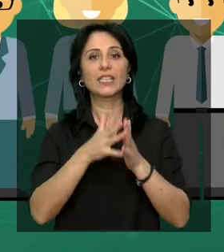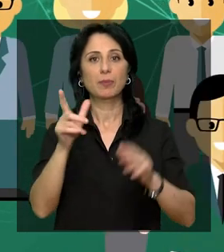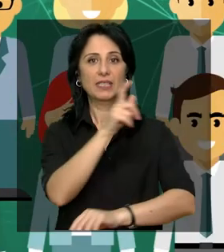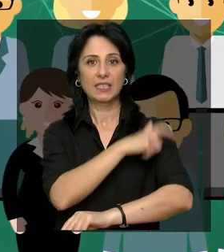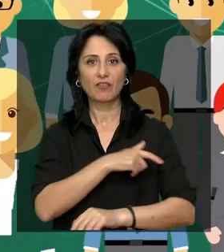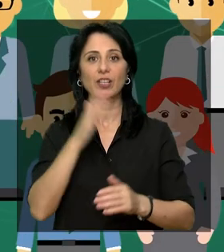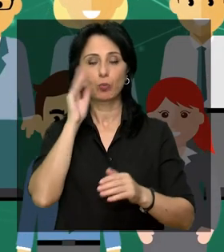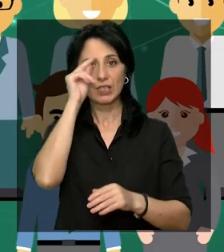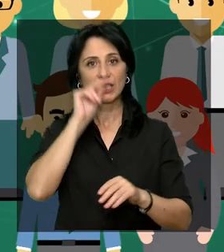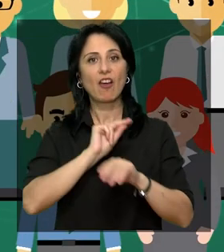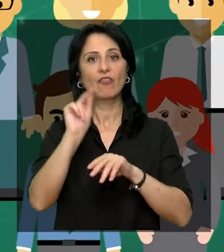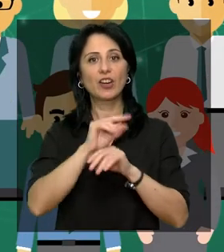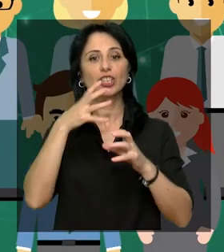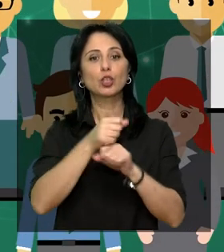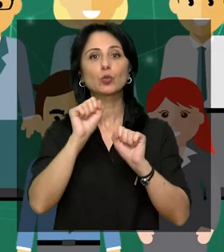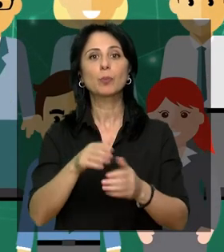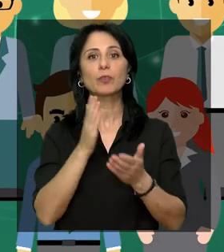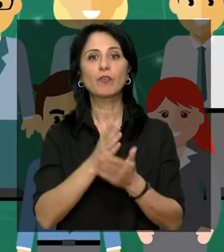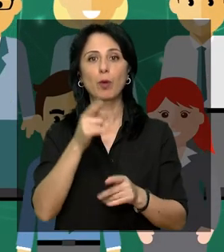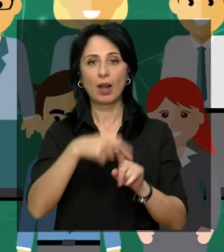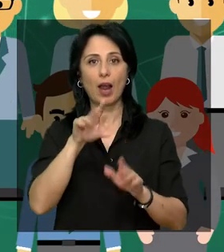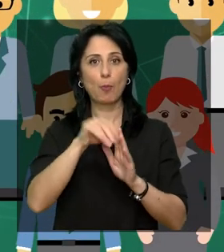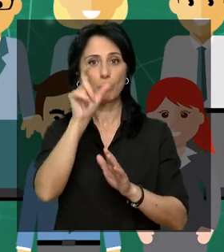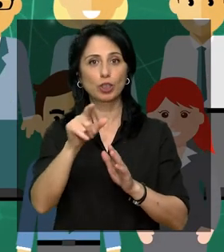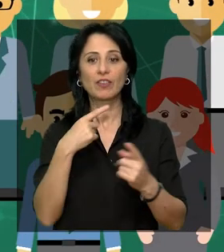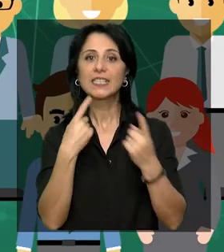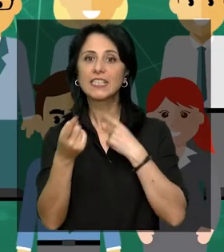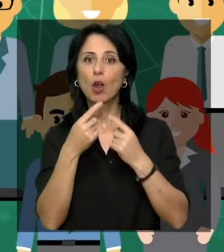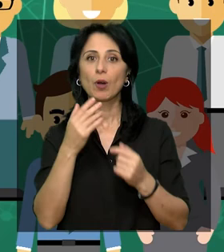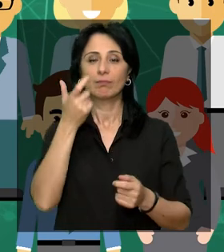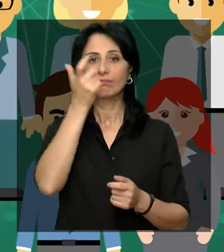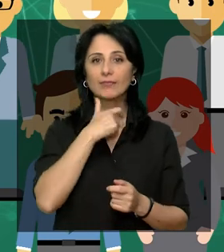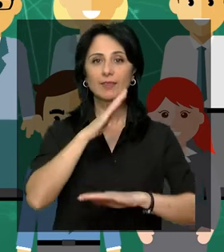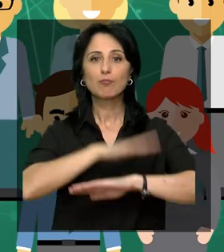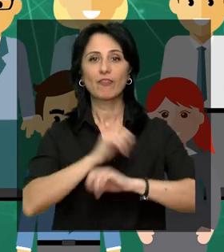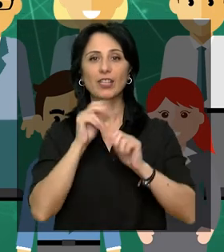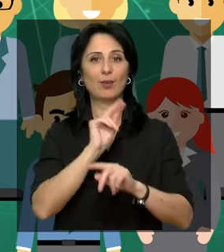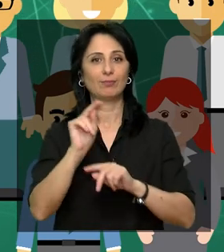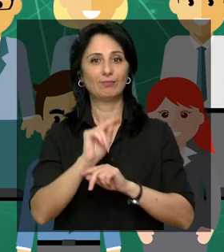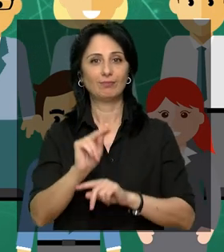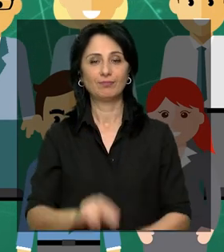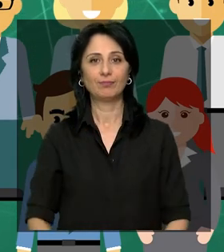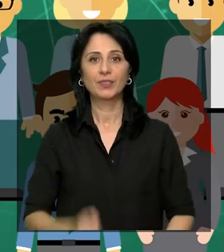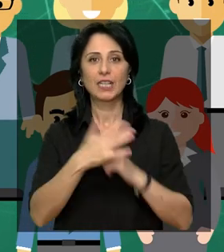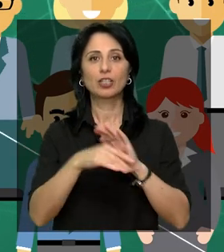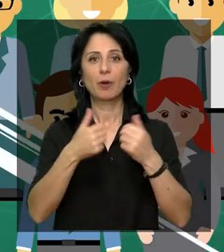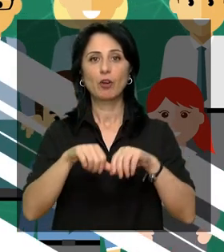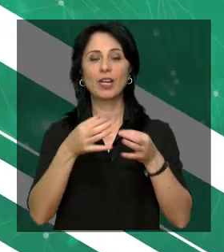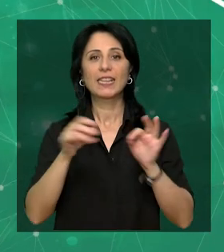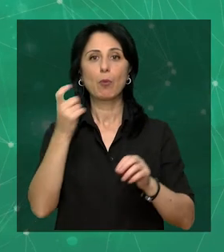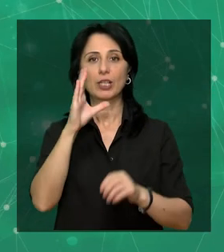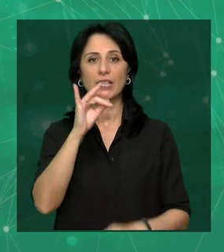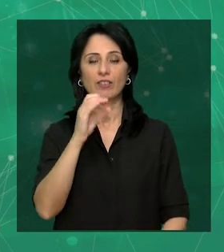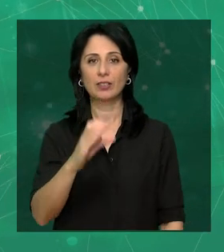դասնթացներ սահմար ապաքն արավորություններ ունեցող ընտրողների հետ զրուցելու վարվել ակարգի եր վարվեցողության կանոնների վերավերյալ կըհը ժողովր դավարու ձընվար